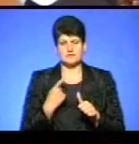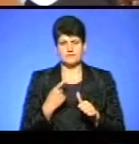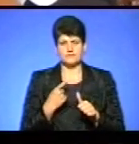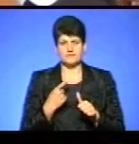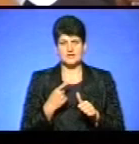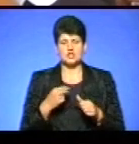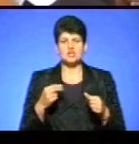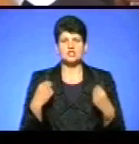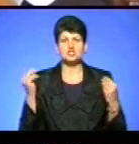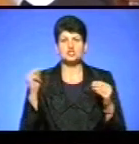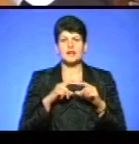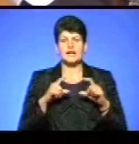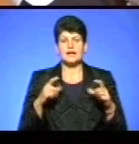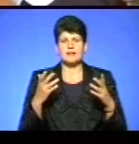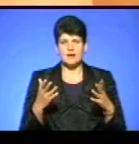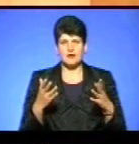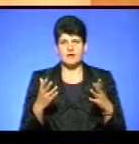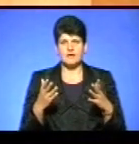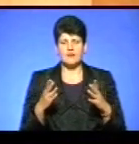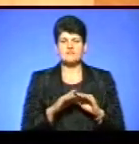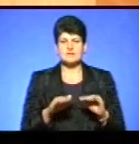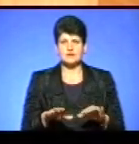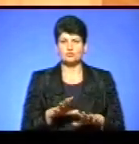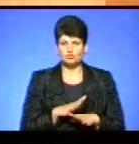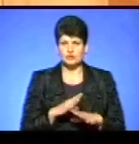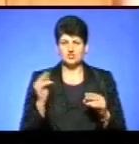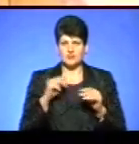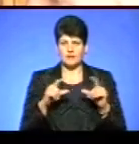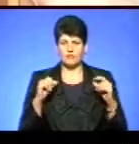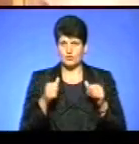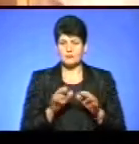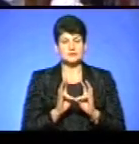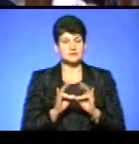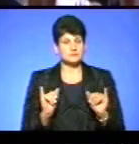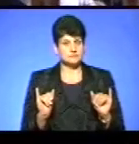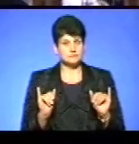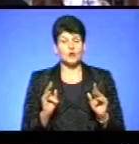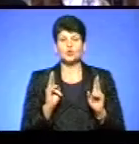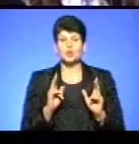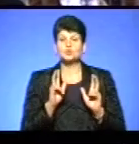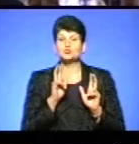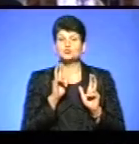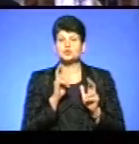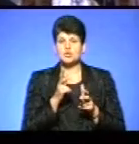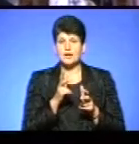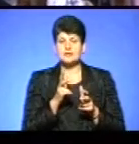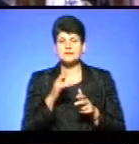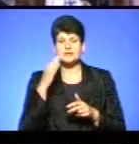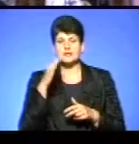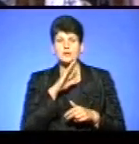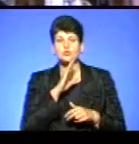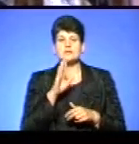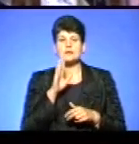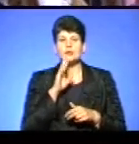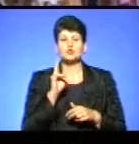Шкільна. А в садочок ви одягали шкільний форм? Ні. Хто скучає за татом і